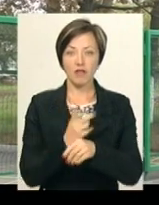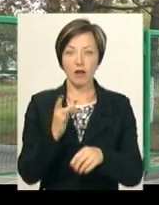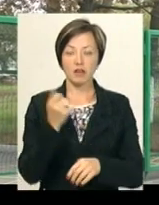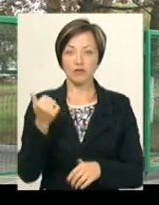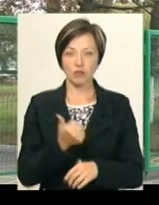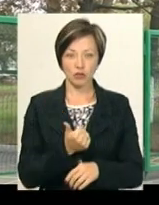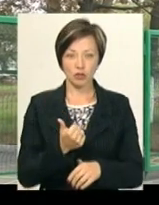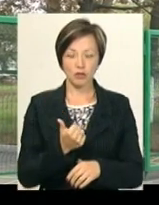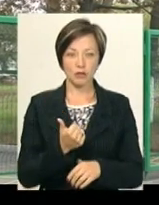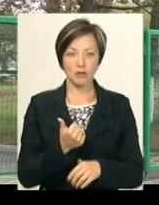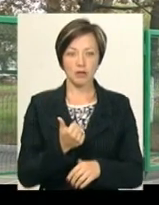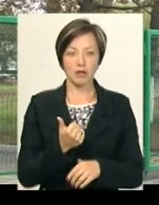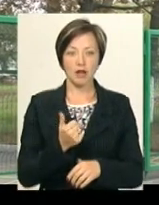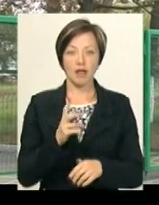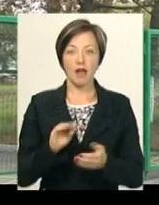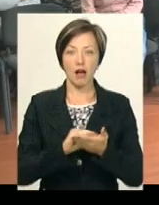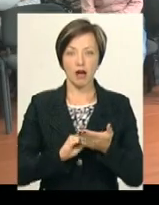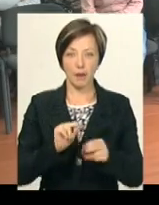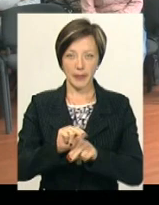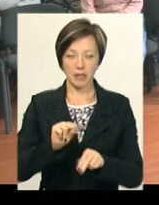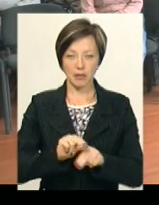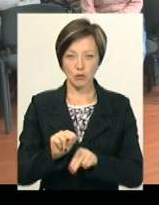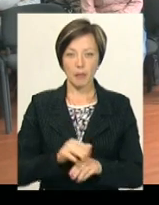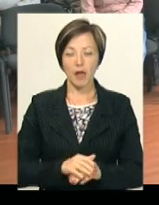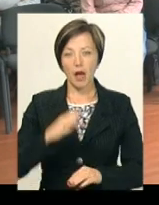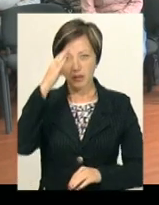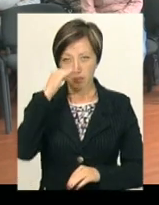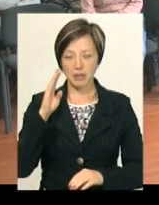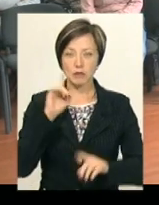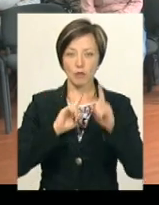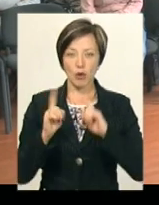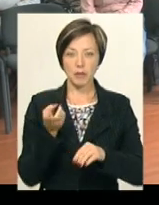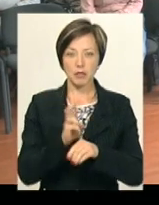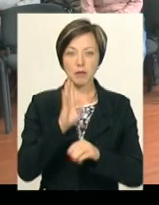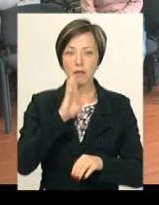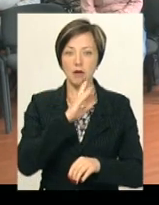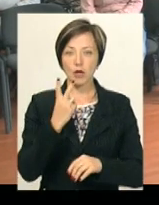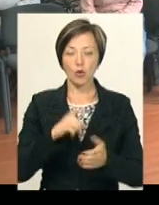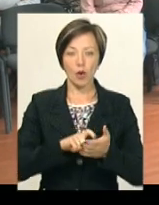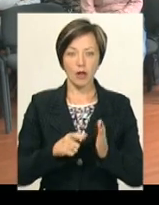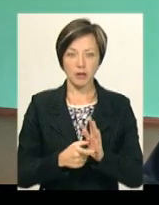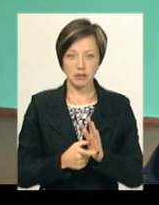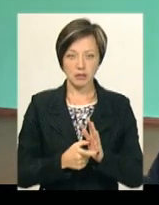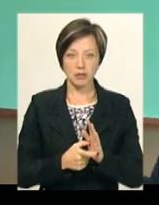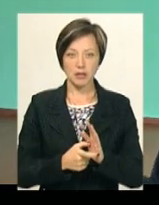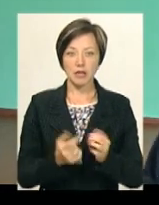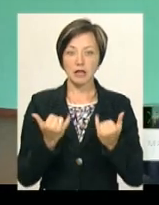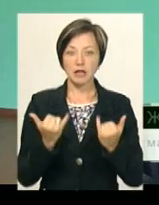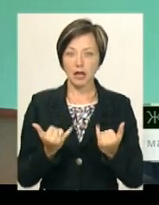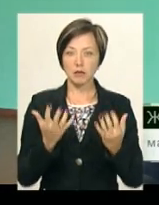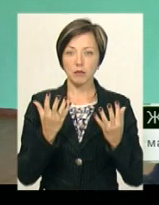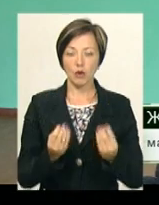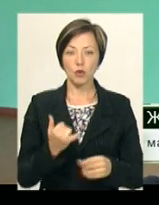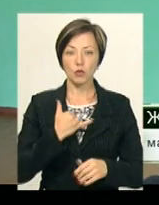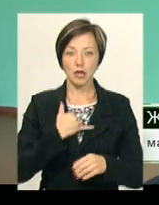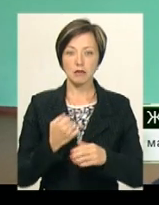тиждень на репетицію. На батьківські збори прийшла і мати-другокласниці Жанна Варченко. На даний момент в нас